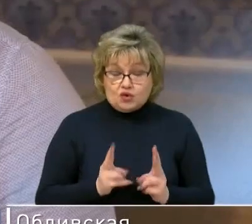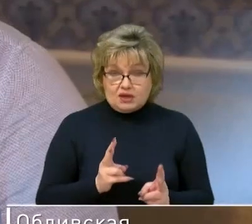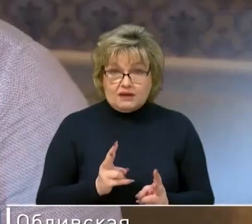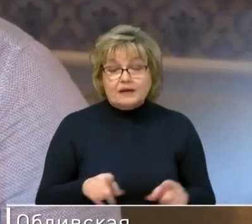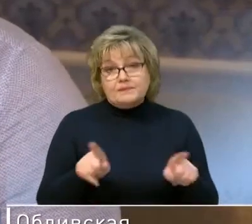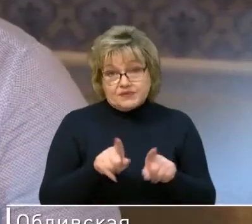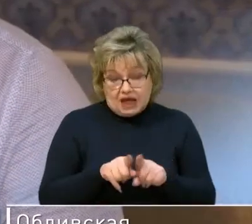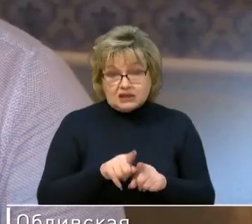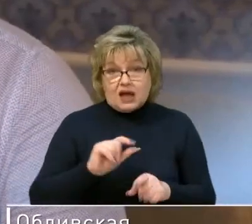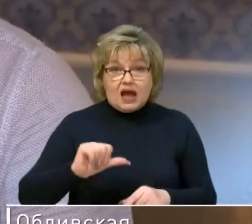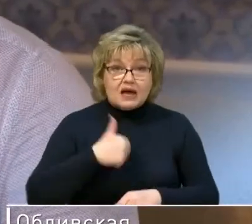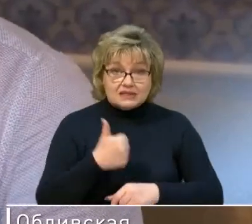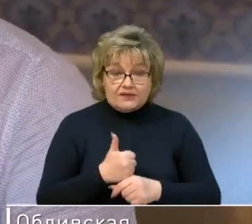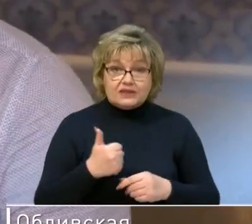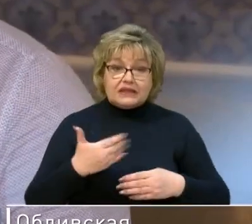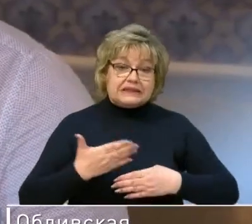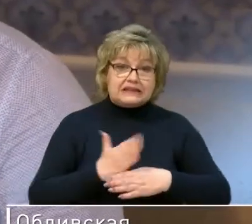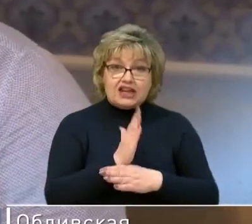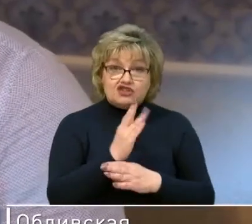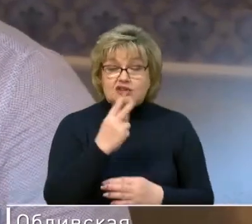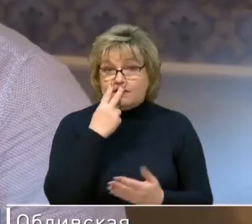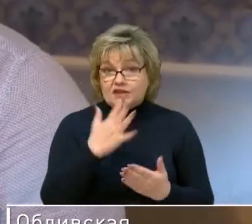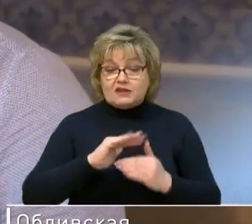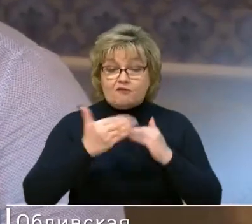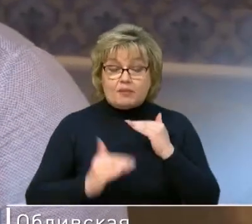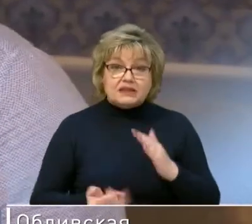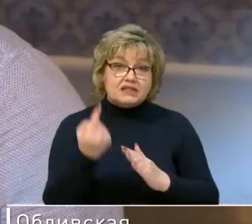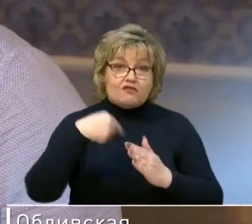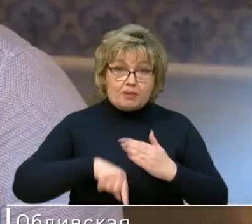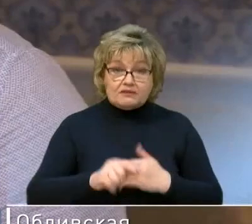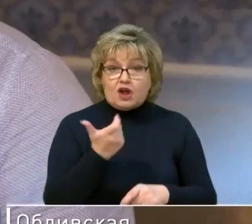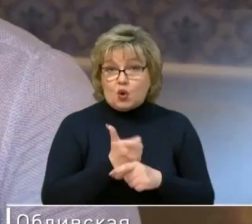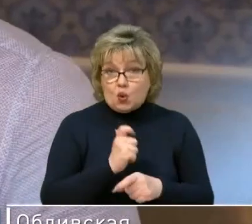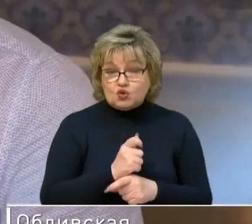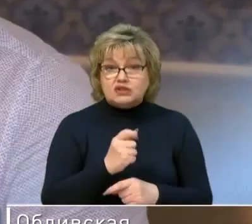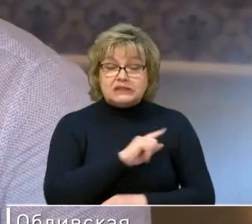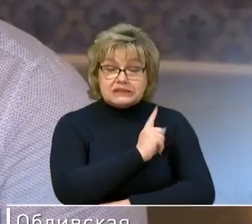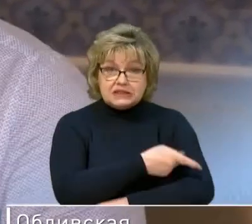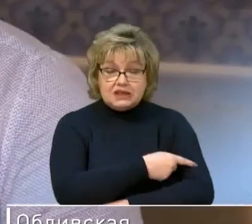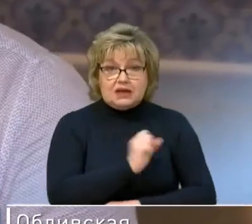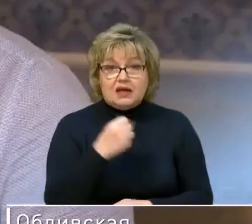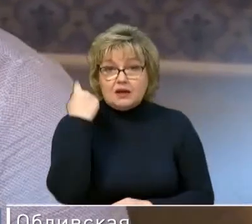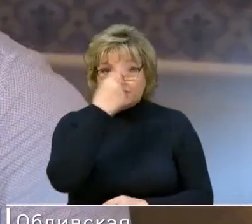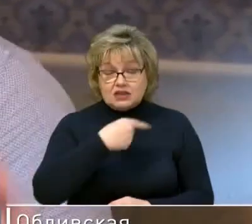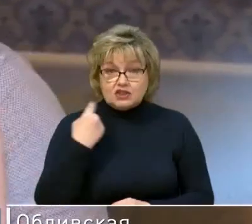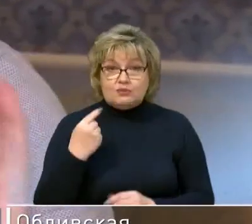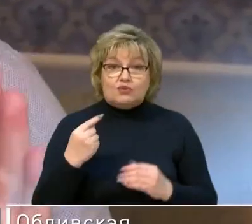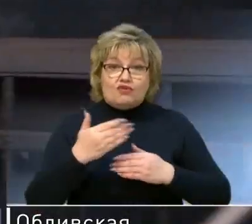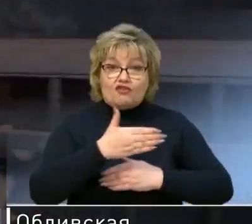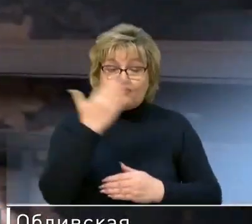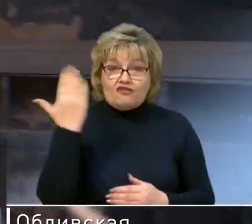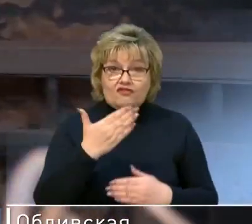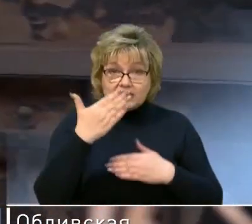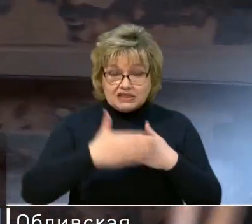Ну, так, в принципе, основные трещины всегда у нас в подъезде видны, в подвале очень сильно, да, и по внешнему фасаду. Ну, и, собственно, дом